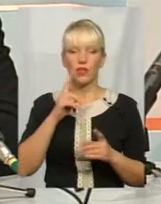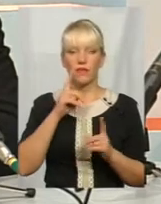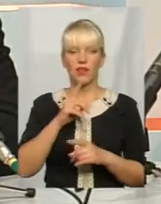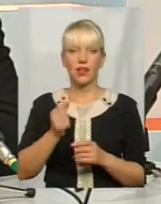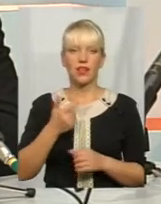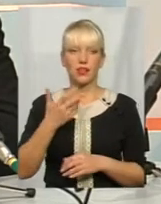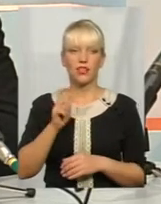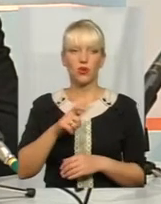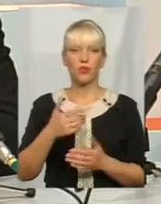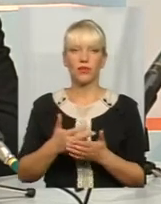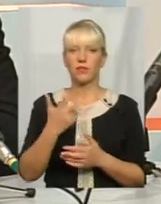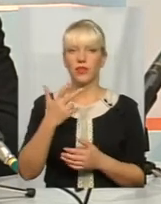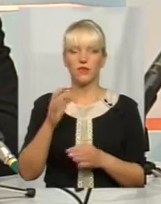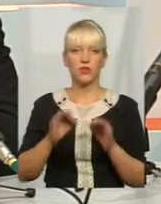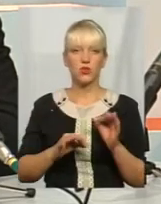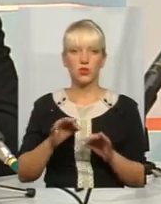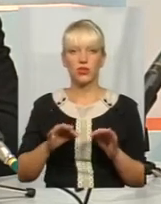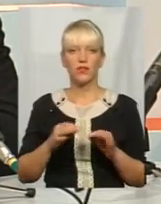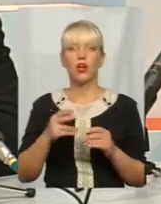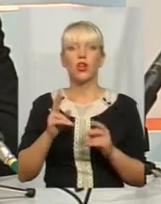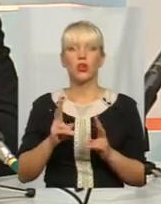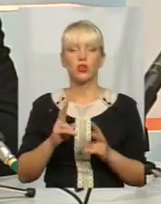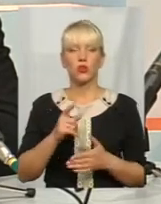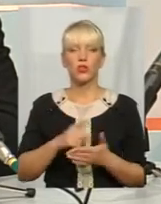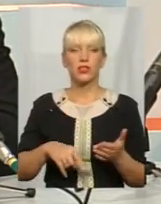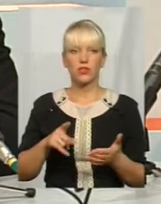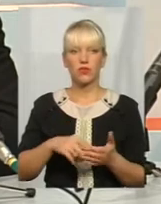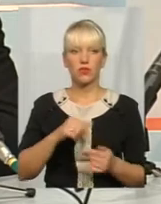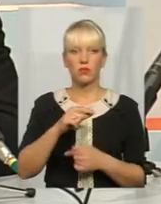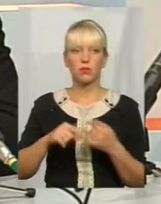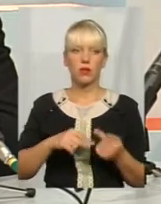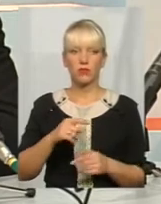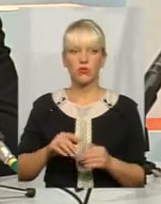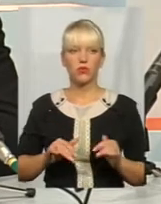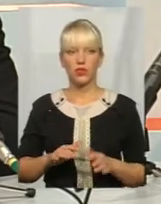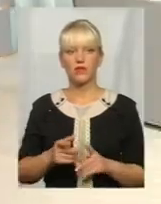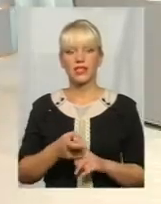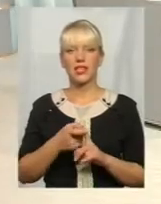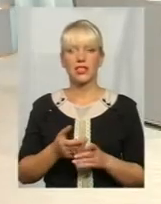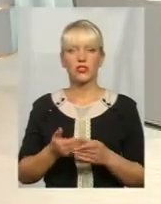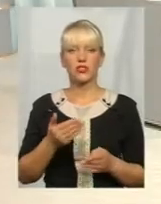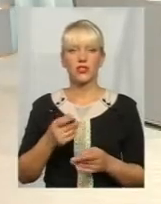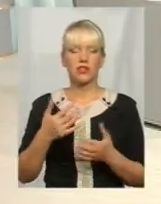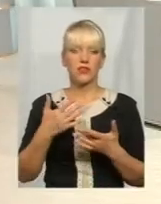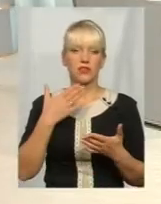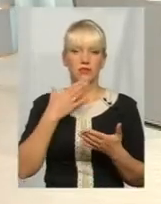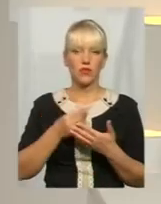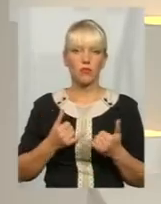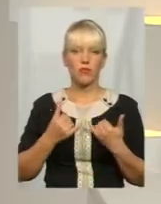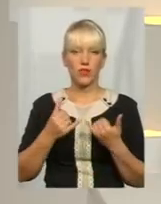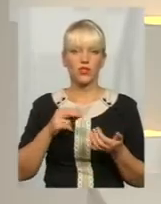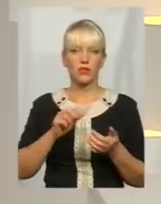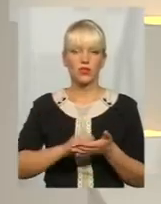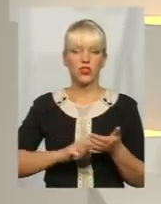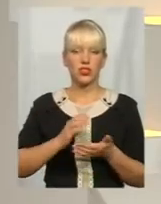буквально до трьох відсотків, які скасовують підприємницькою діяльністю. В залежності у кожної є різні поважні причини.